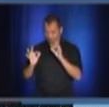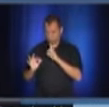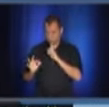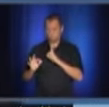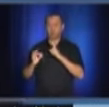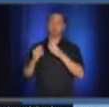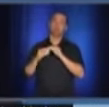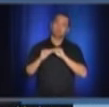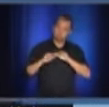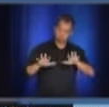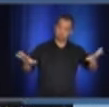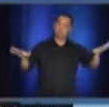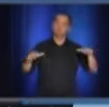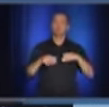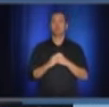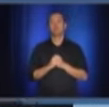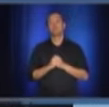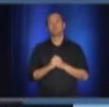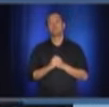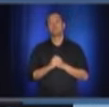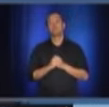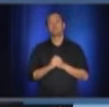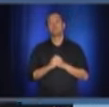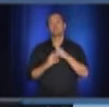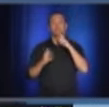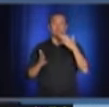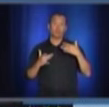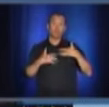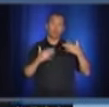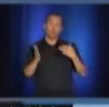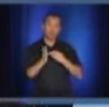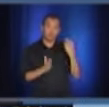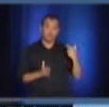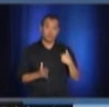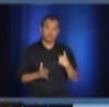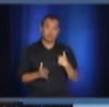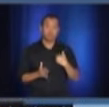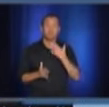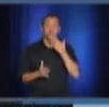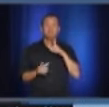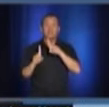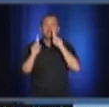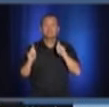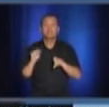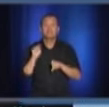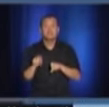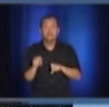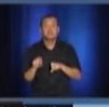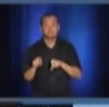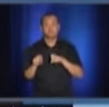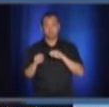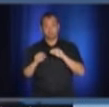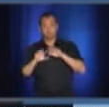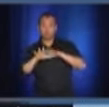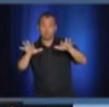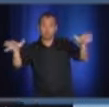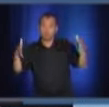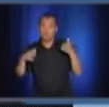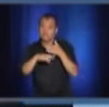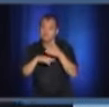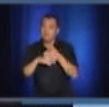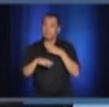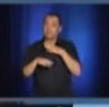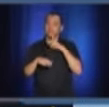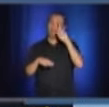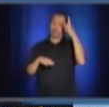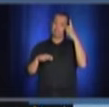ce qu'on a comme attente au Québec. On aurait aimé, je vais vous dire bien honnêtement, avoir des tests qu'on peut faire comme tel. L'autre élément, c'est qu'aussi, ces tests-là ne